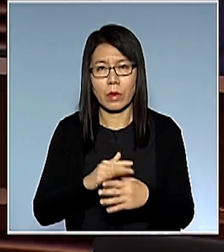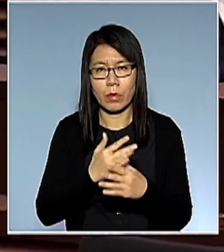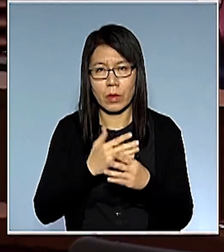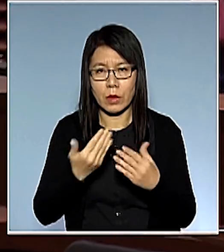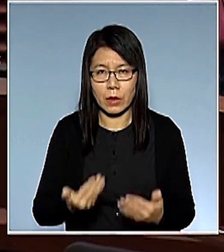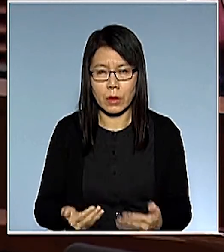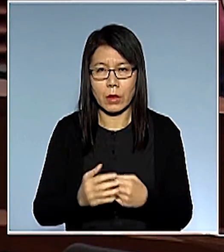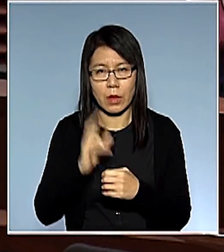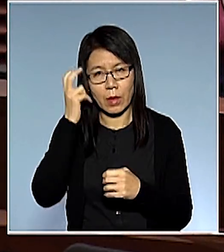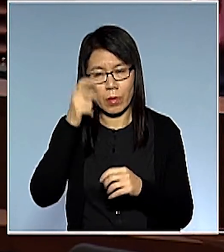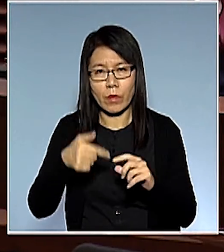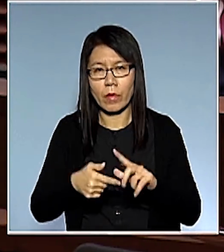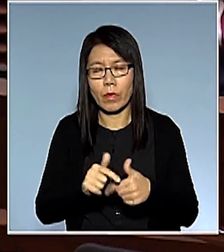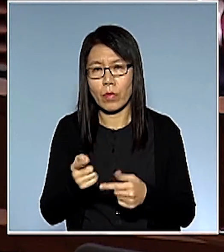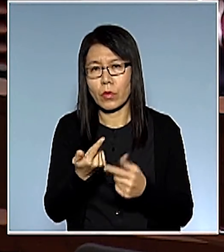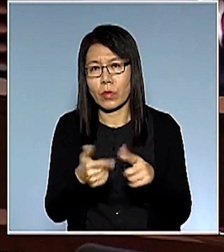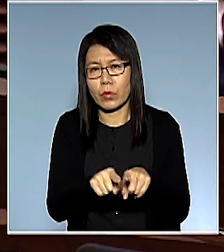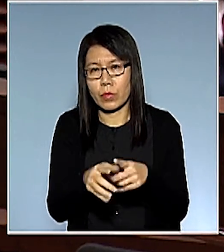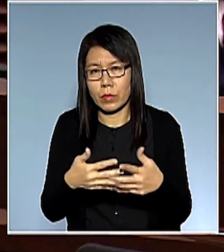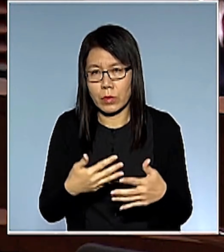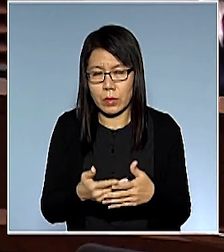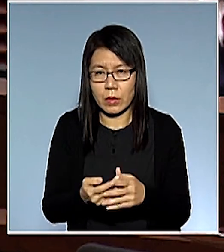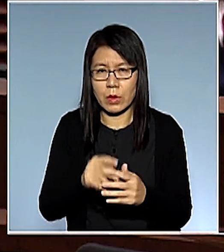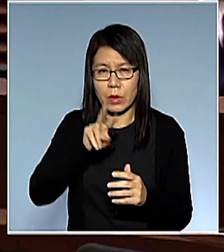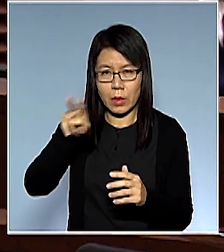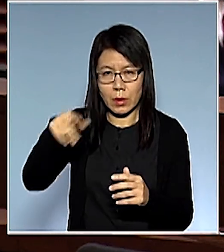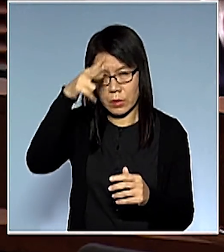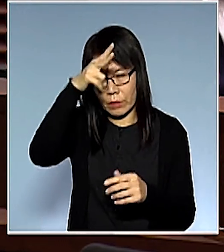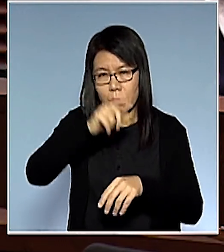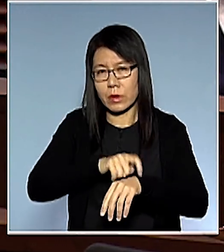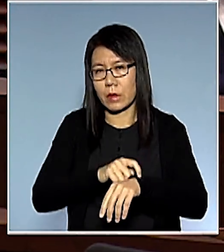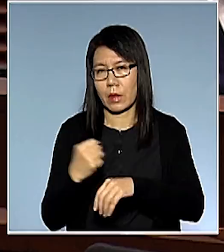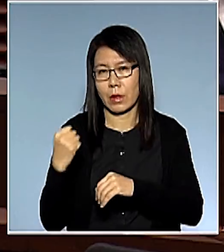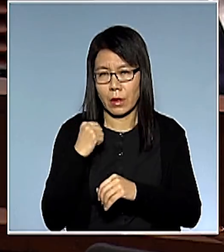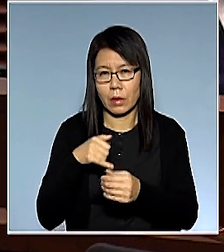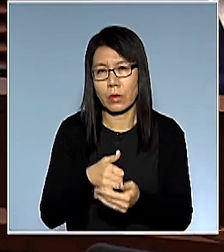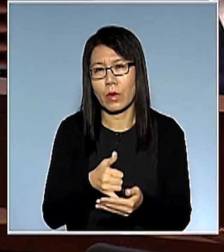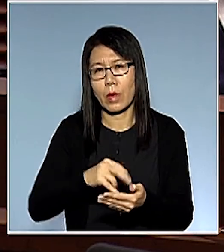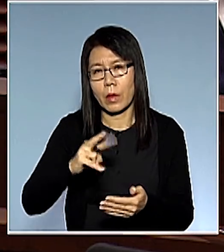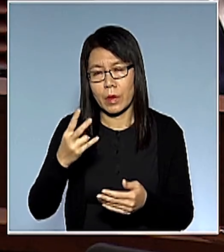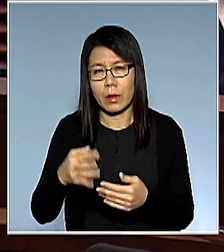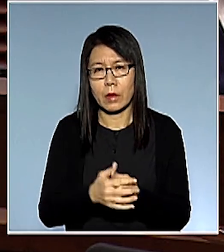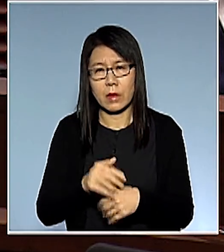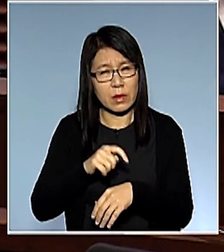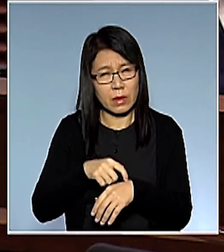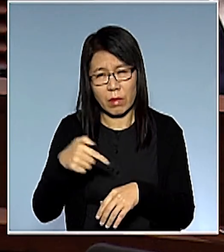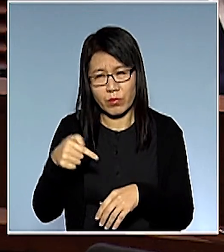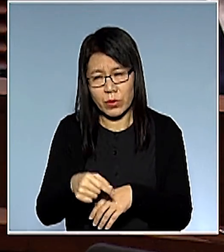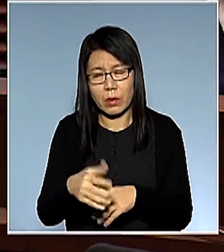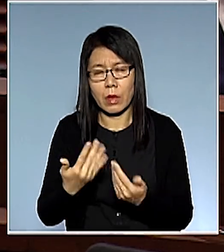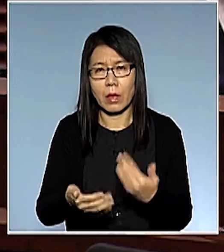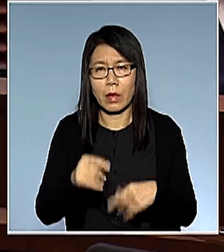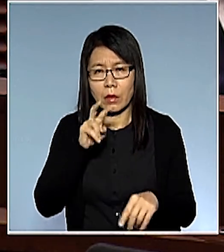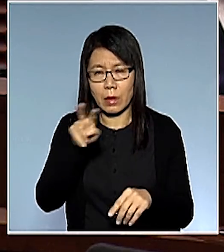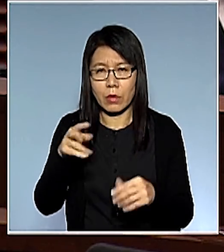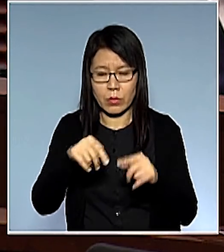策略很多同事是這樣的做法令到我們沒有了監察政府的時間和能力很多想說的話真是關乎看